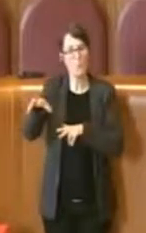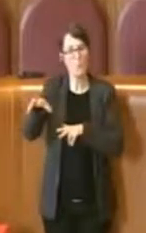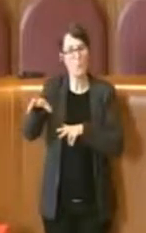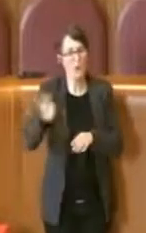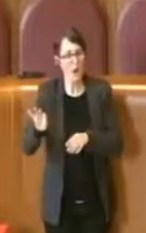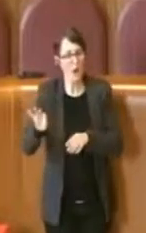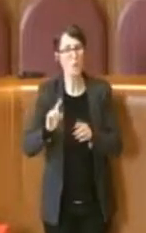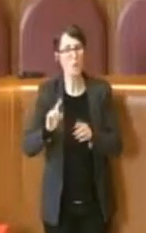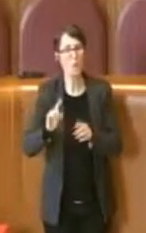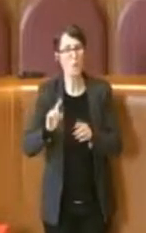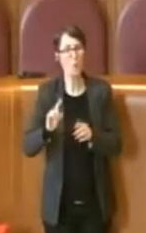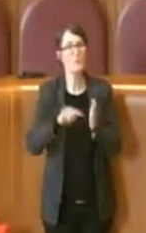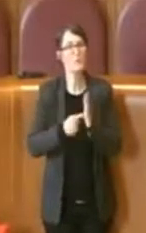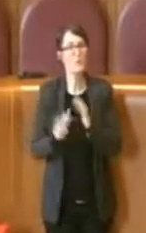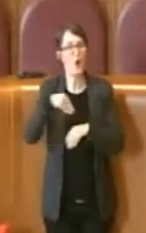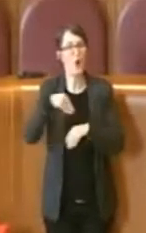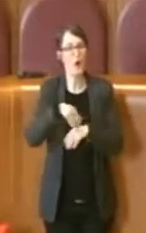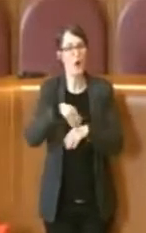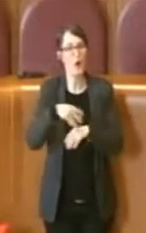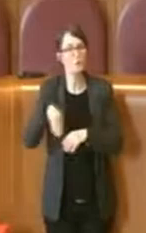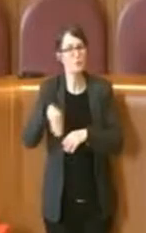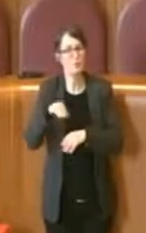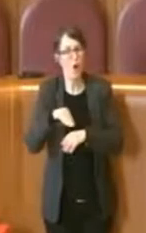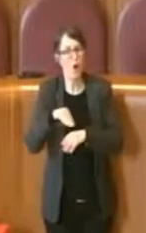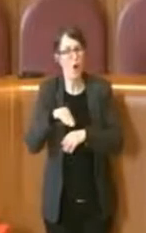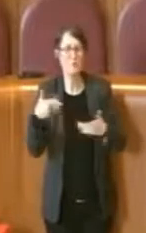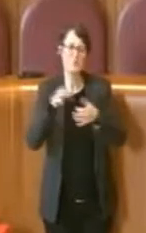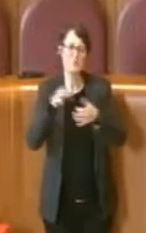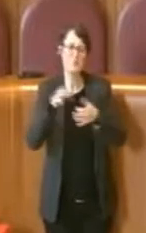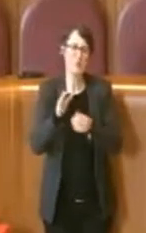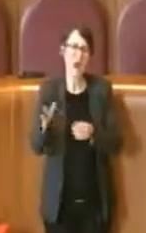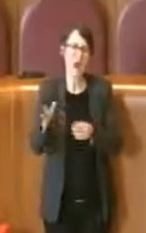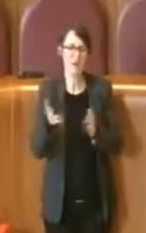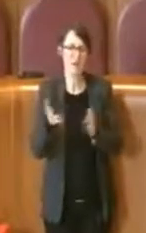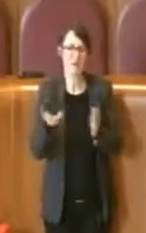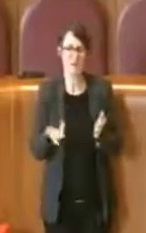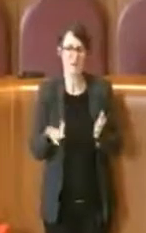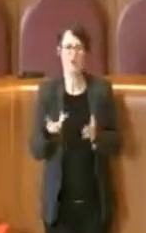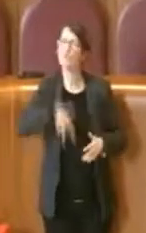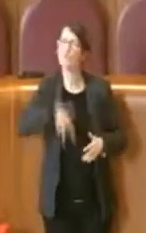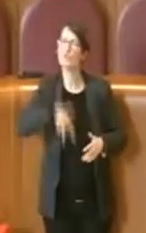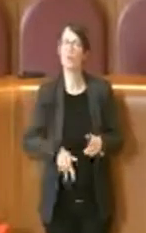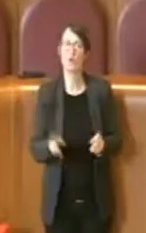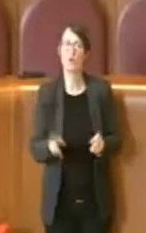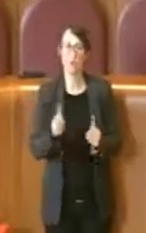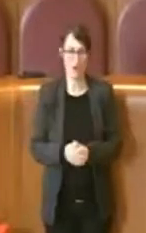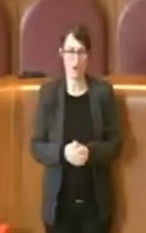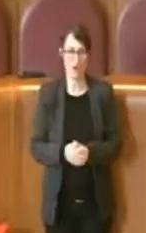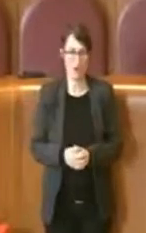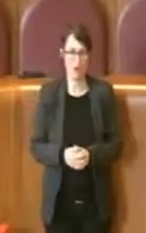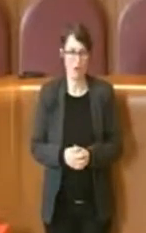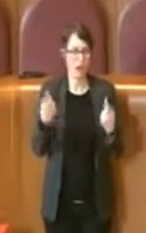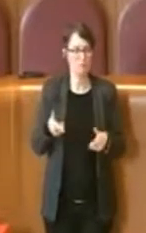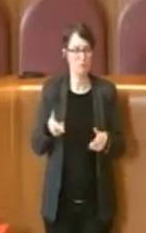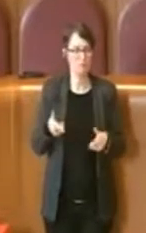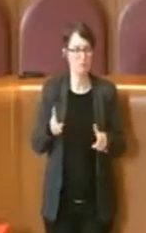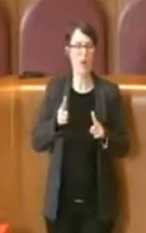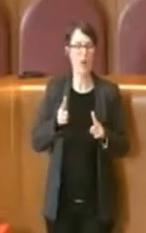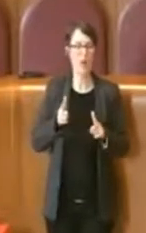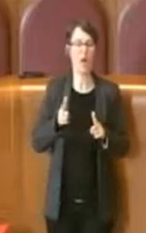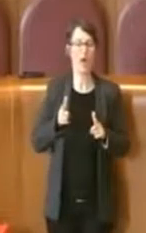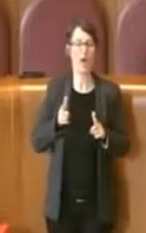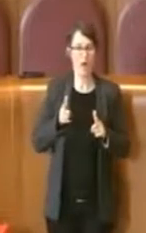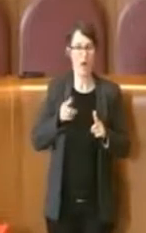del milione in più, lo hanno allocato in altre voci del bilancio municipale. Quindi anche questo mi fa dire che probabilmente hanno